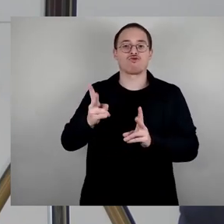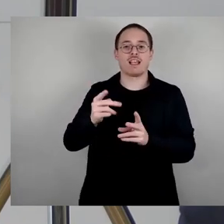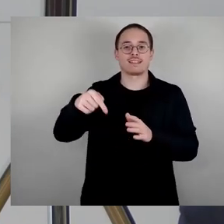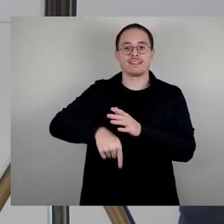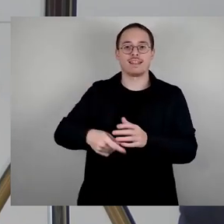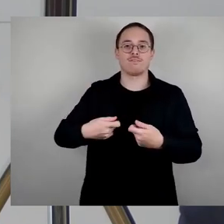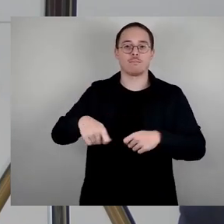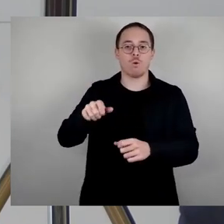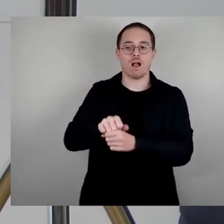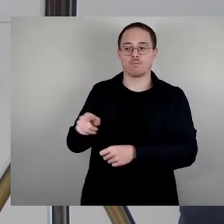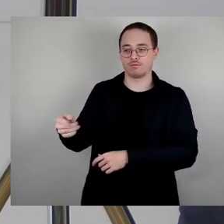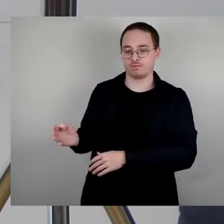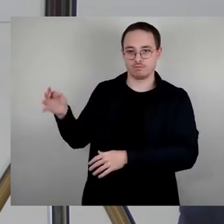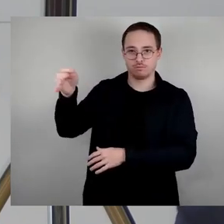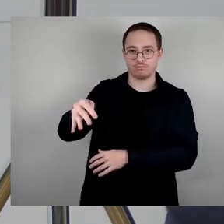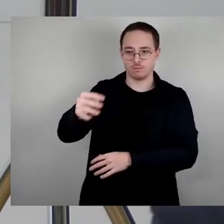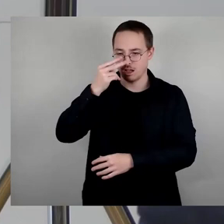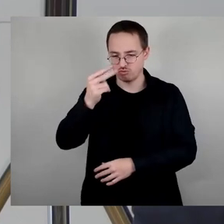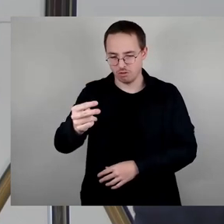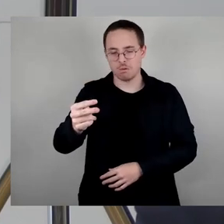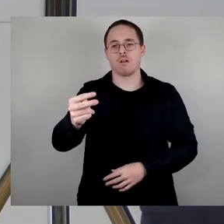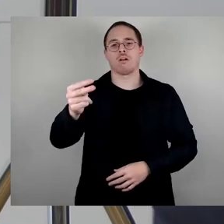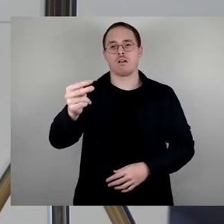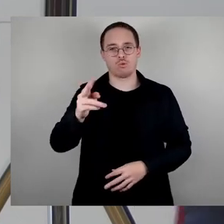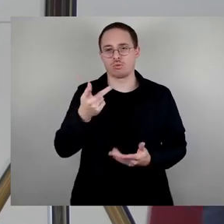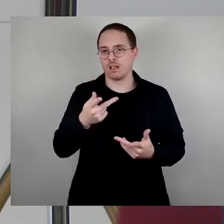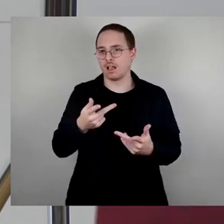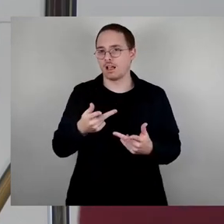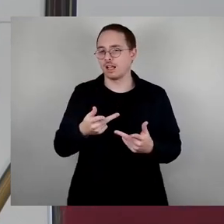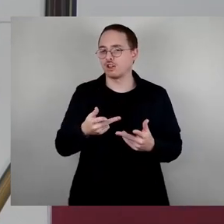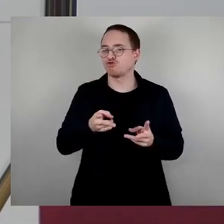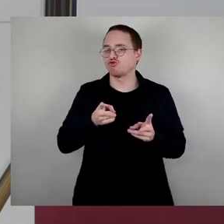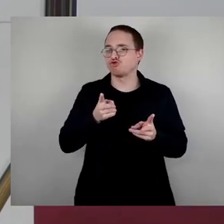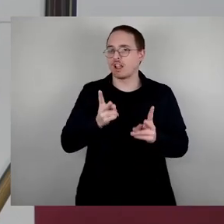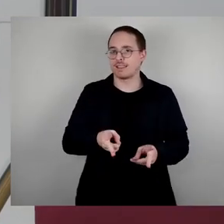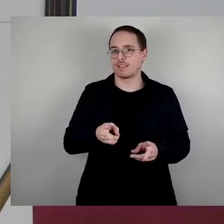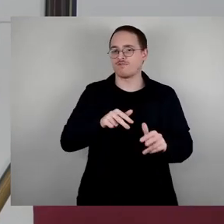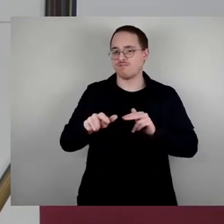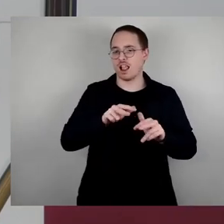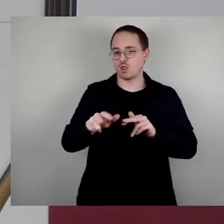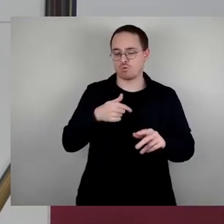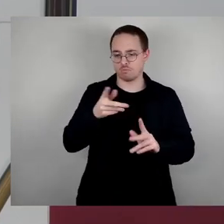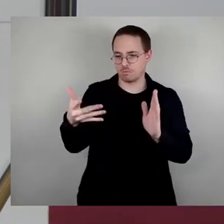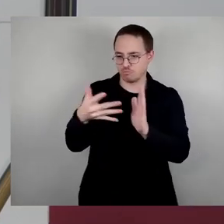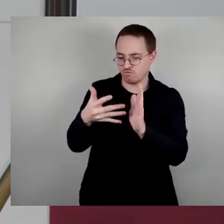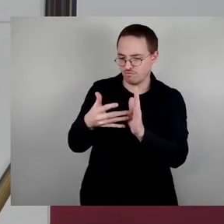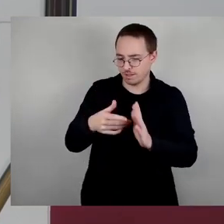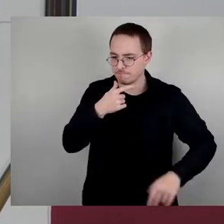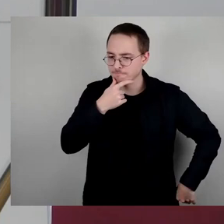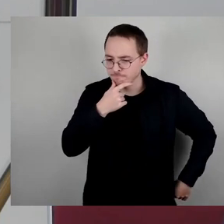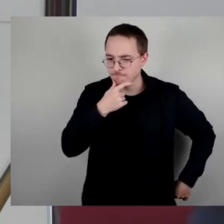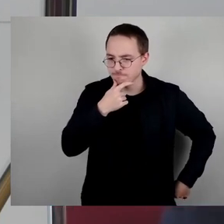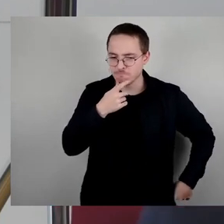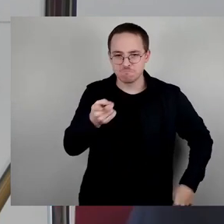beziehungsweise wurde durch ein Amt der Stadtverwaltung das geprüft. Dort konnten keine Veränderungen an der Stele festgestellt werden.